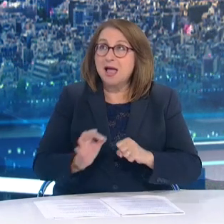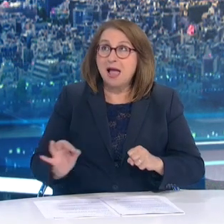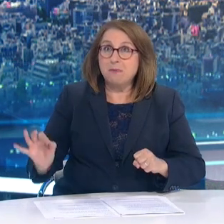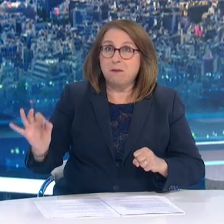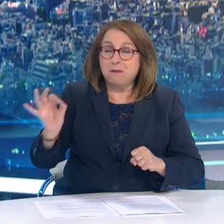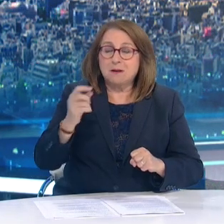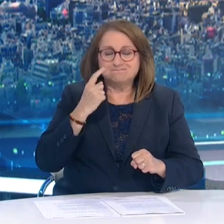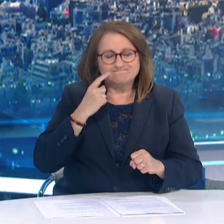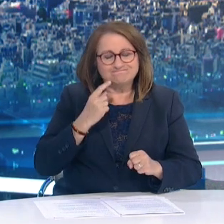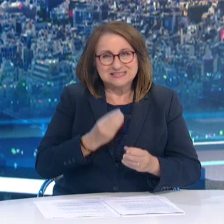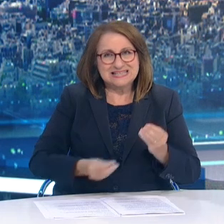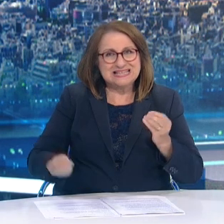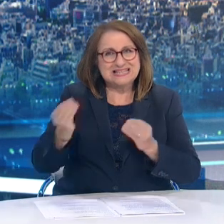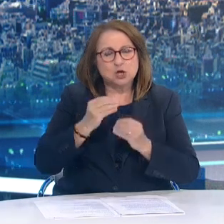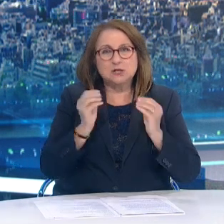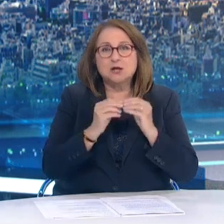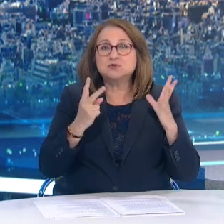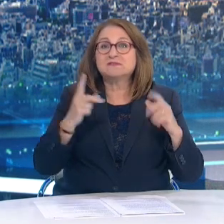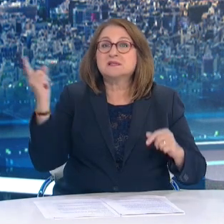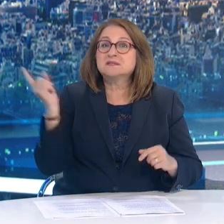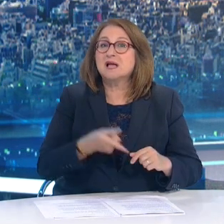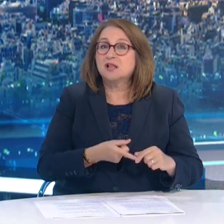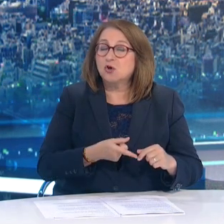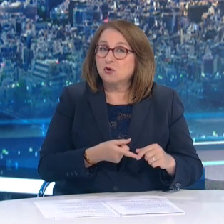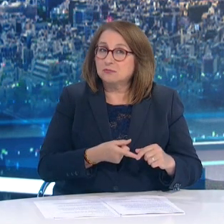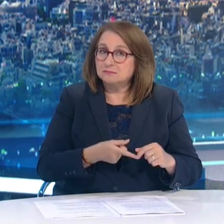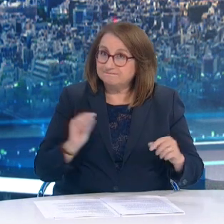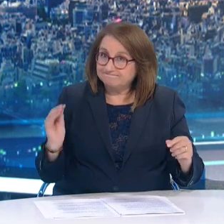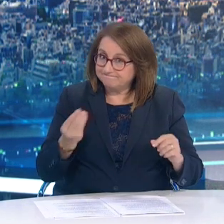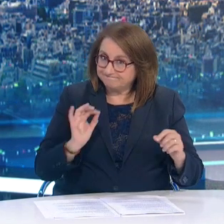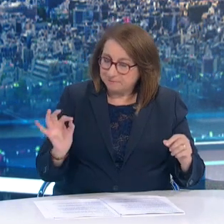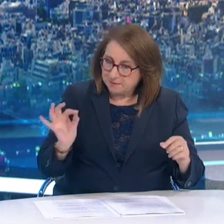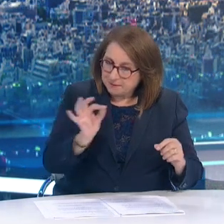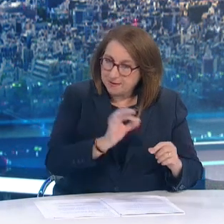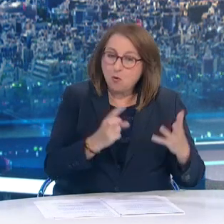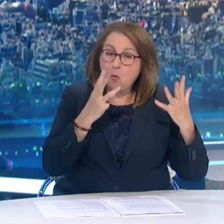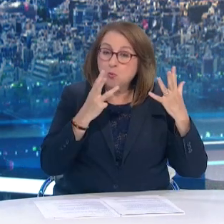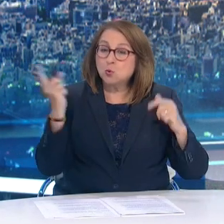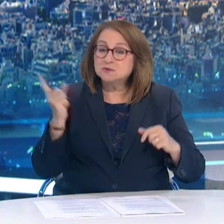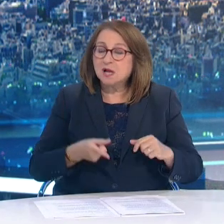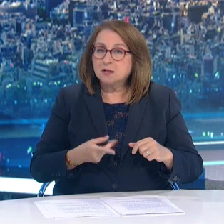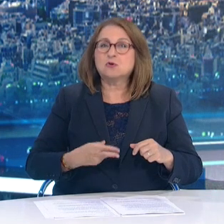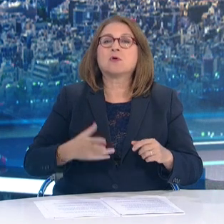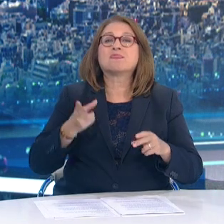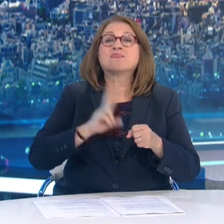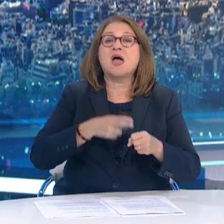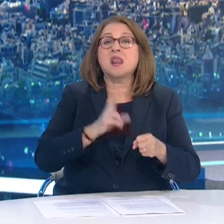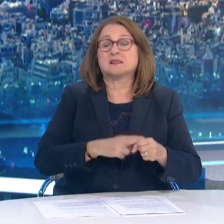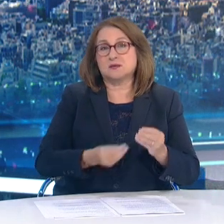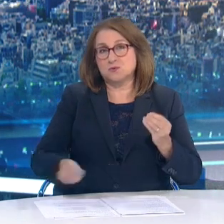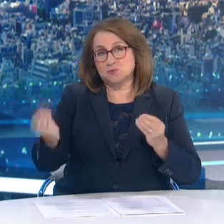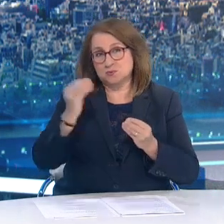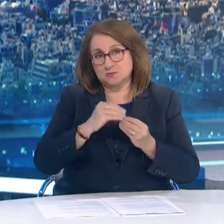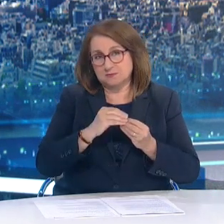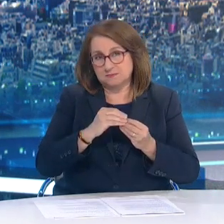τάξης του 27% στις διαγνώσεις και 8% αύξηση στους θανάτους μεσοσταθμικά. Πιο συγκεκριμένο ο